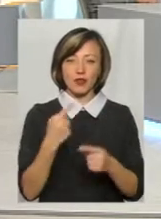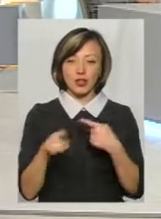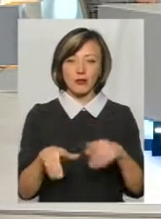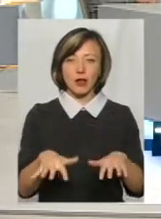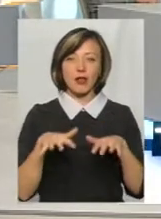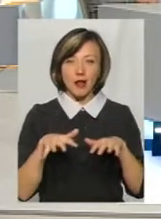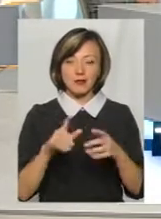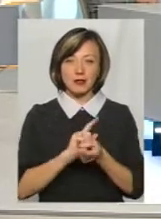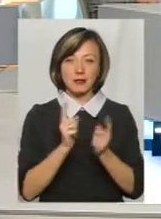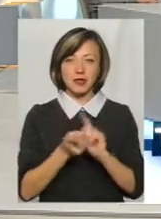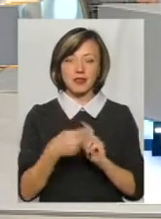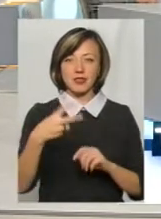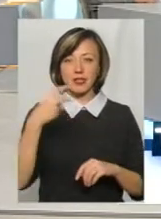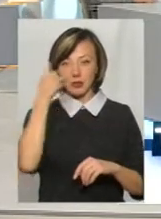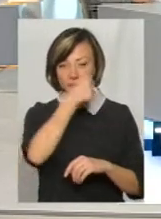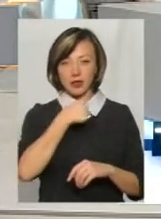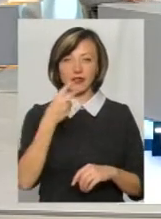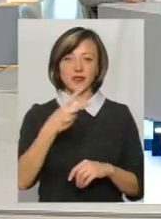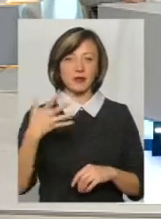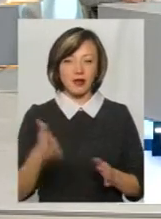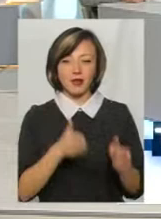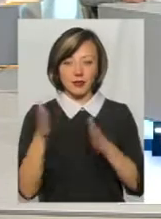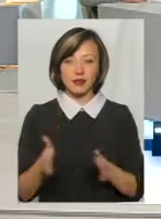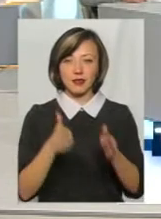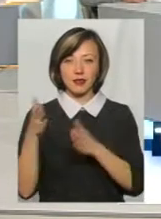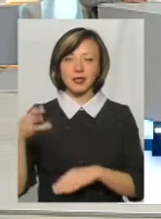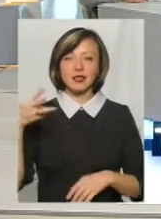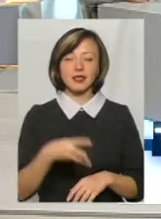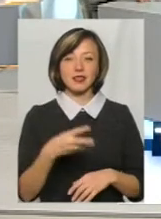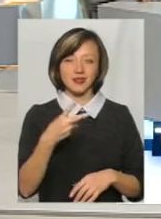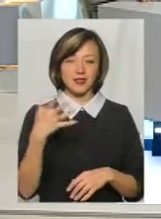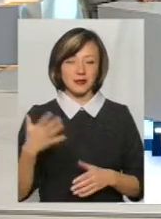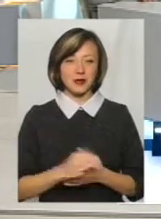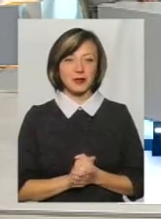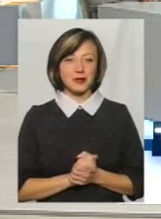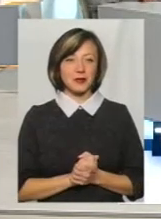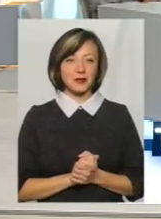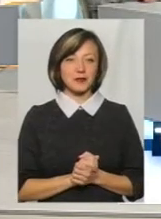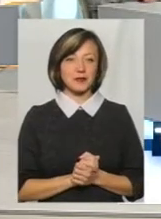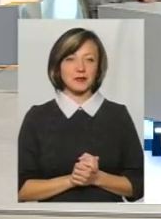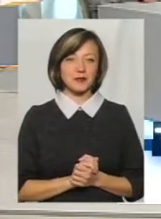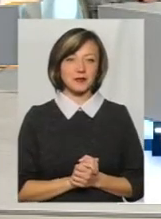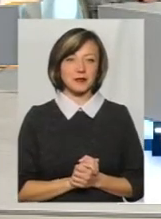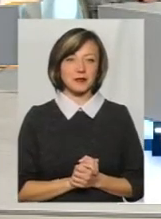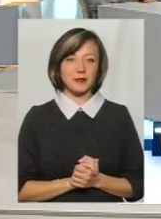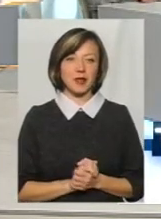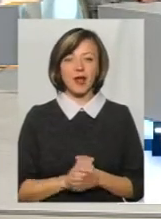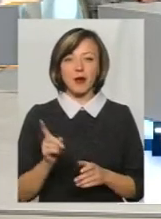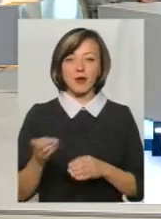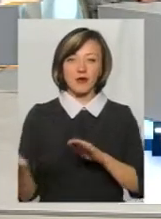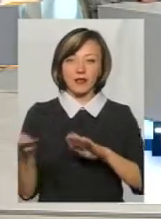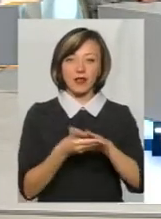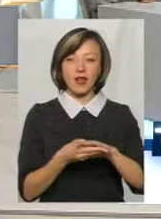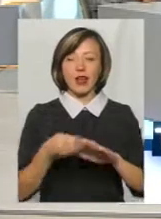змінив, а потім виборів на 25-й, 3025-й, Зголосу якийсь лівий законопроект, який абсолютно не стосується цього.